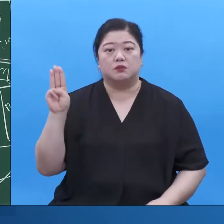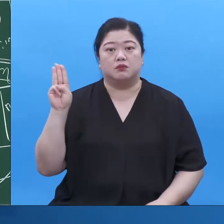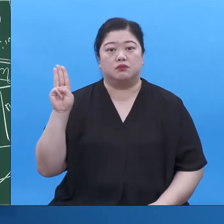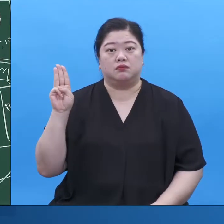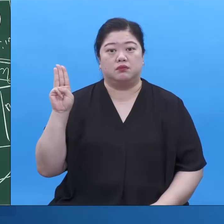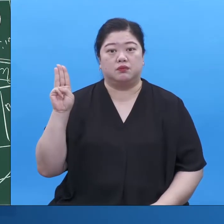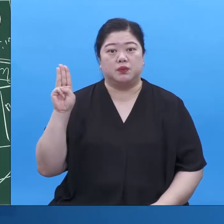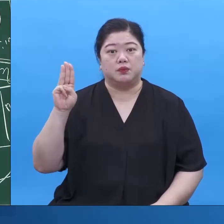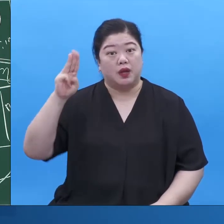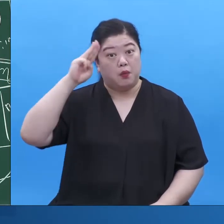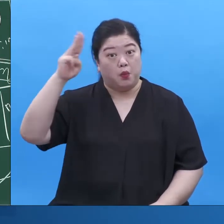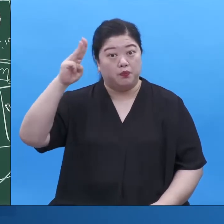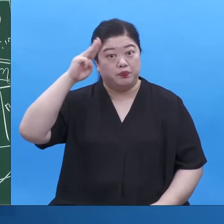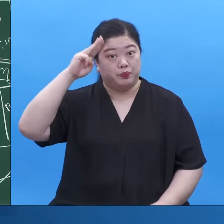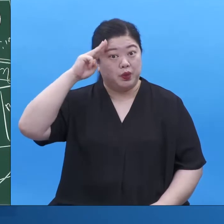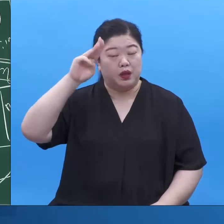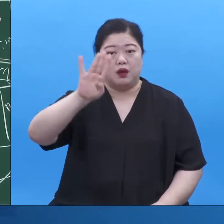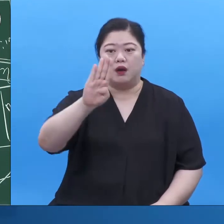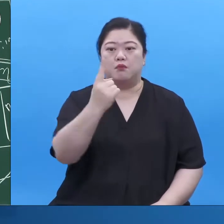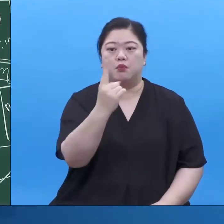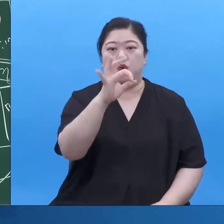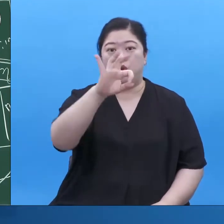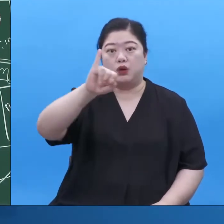군 공무원 한 명이 시작한 거예요